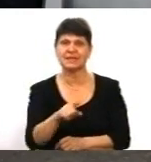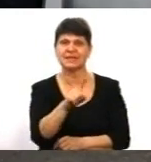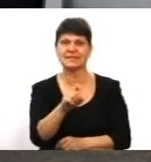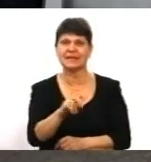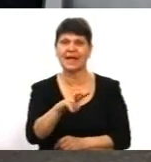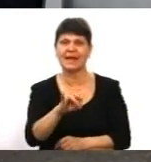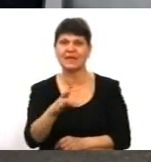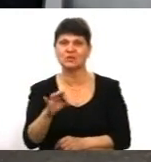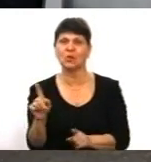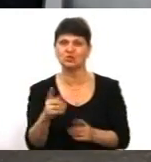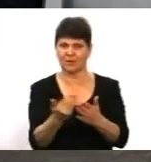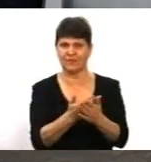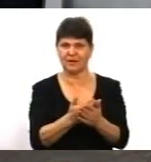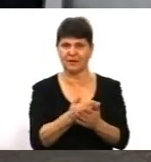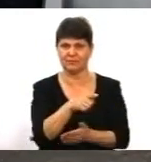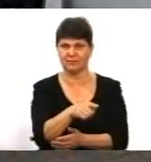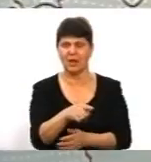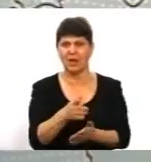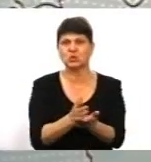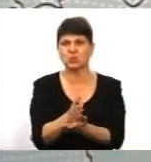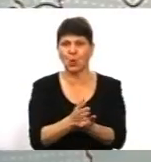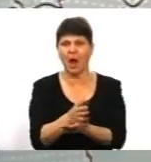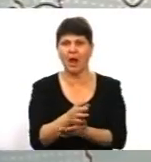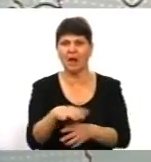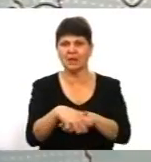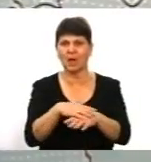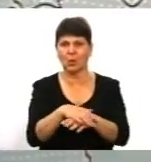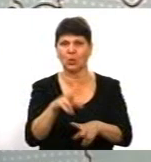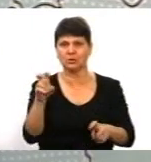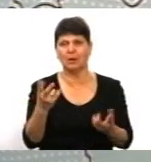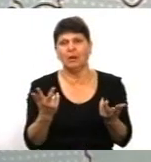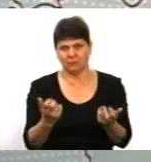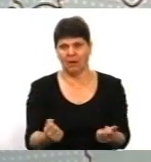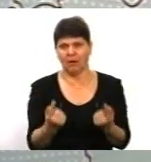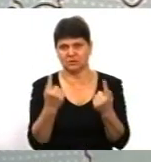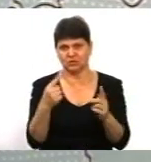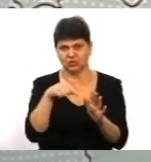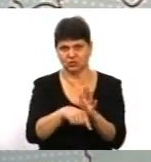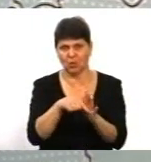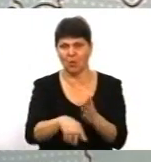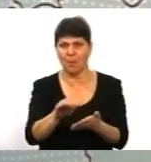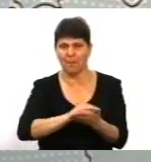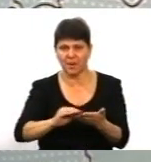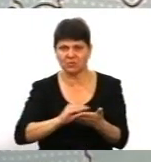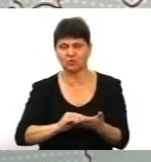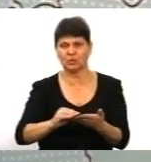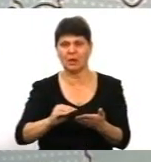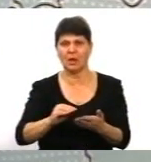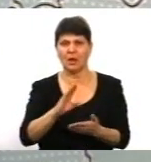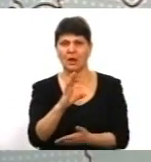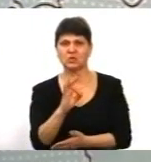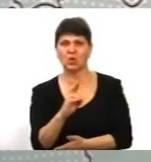у серіалі «Слуга народу». Ну, значною мірою про це, до речі, пишуть і соціологи, і політехнологи. Я думаю, що це